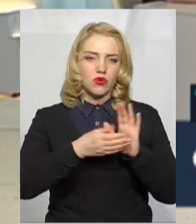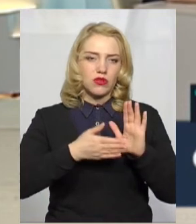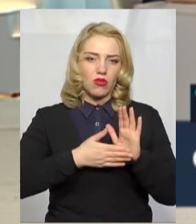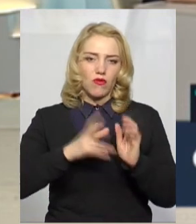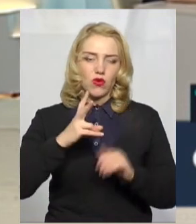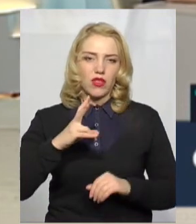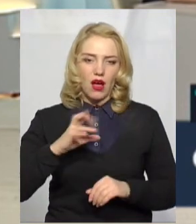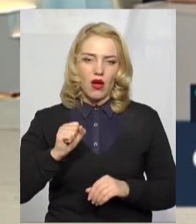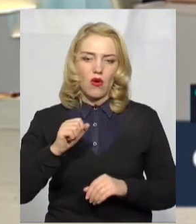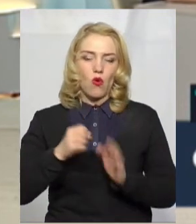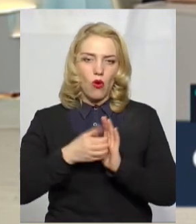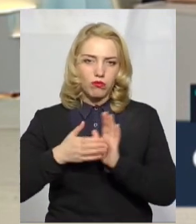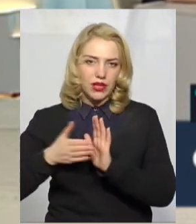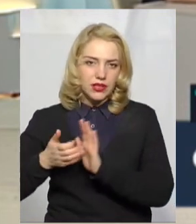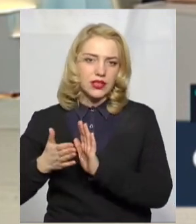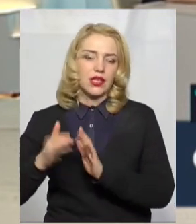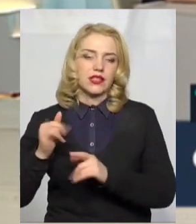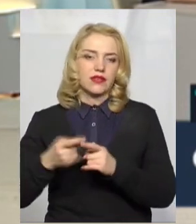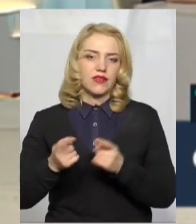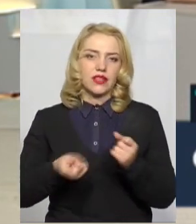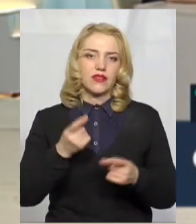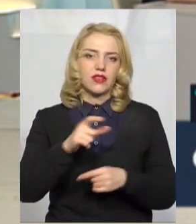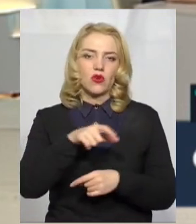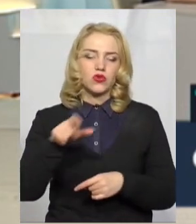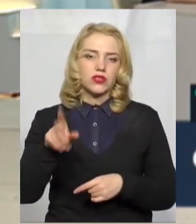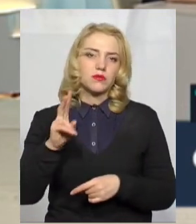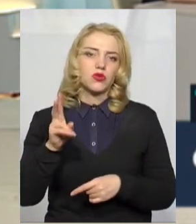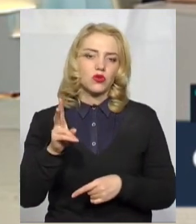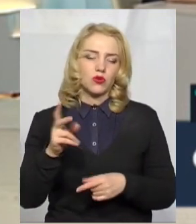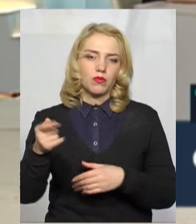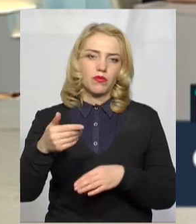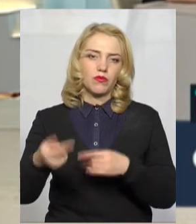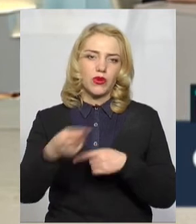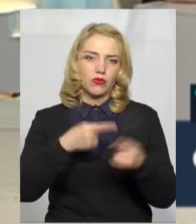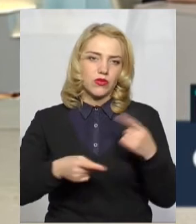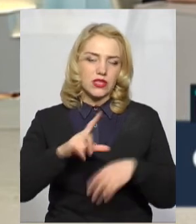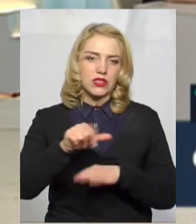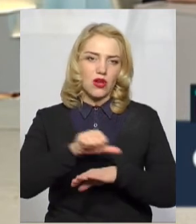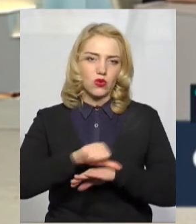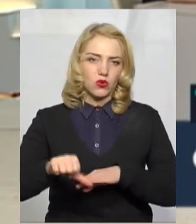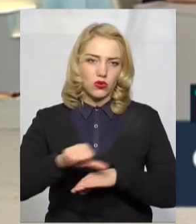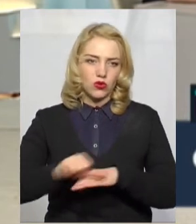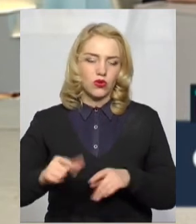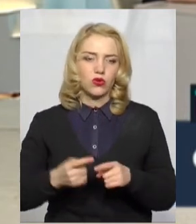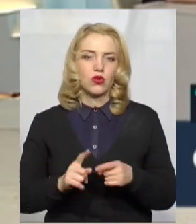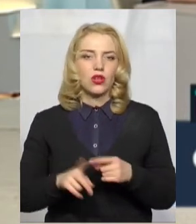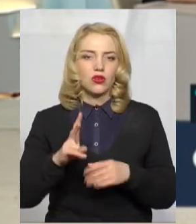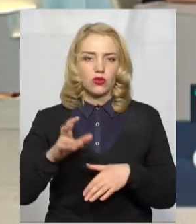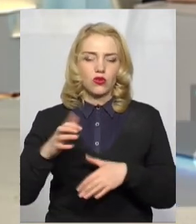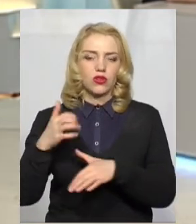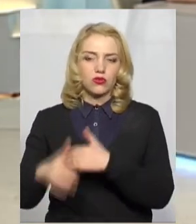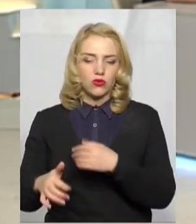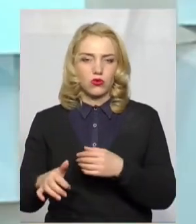осіб, які прибули за кордону і не здійснюють самоізоляцію, наприклад, ігнорують такі випадки.